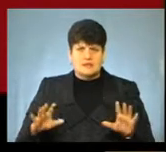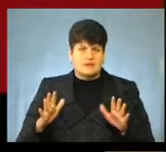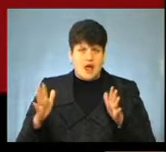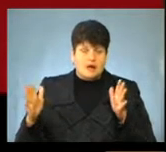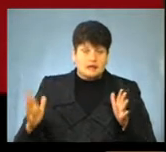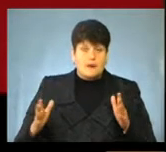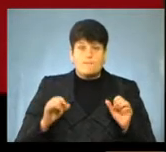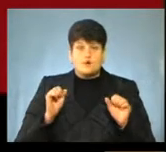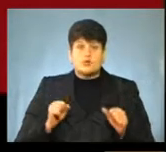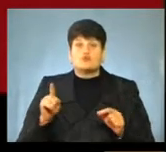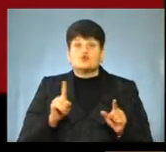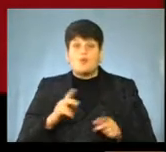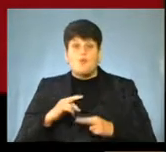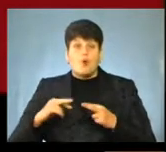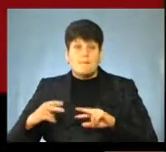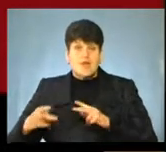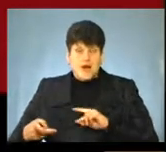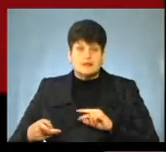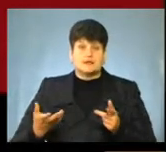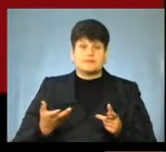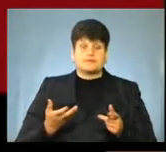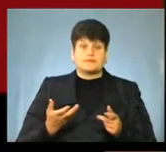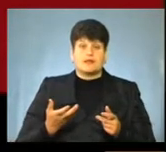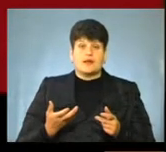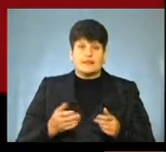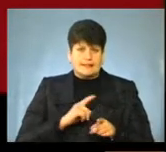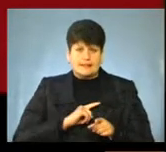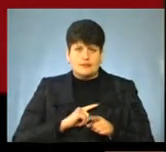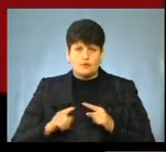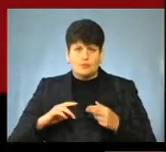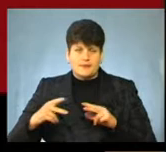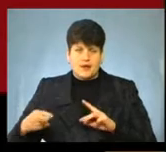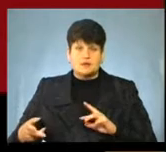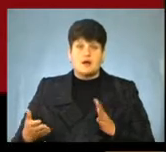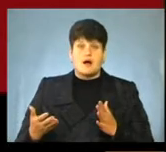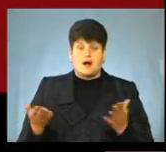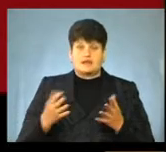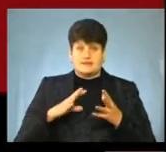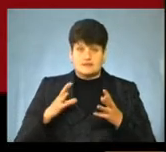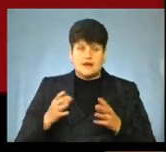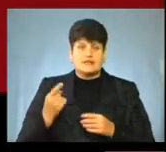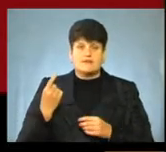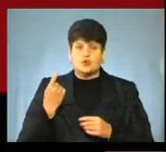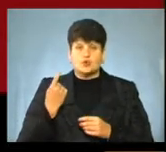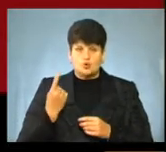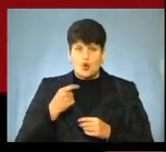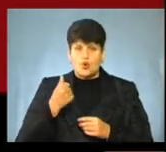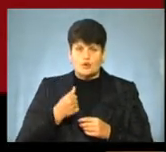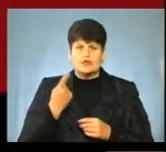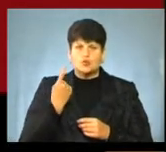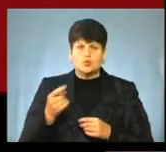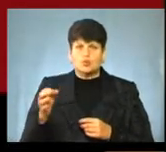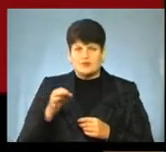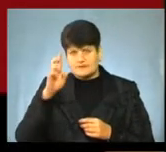можливо замінити, може було так, що ми заміняли проєкт терміново, бо деякі нюанси були. Але кажу, ми жодного року,